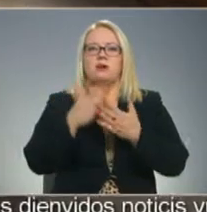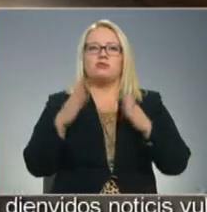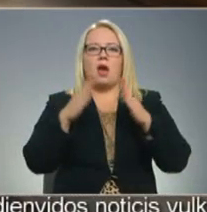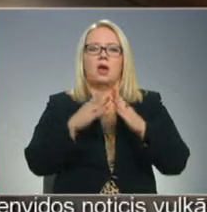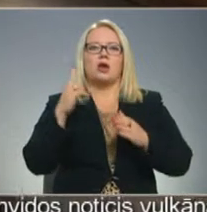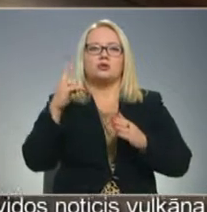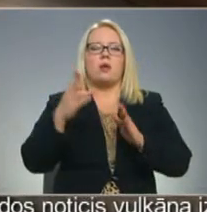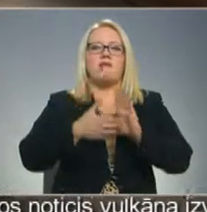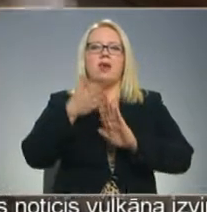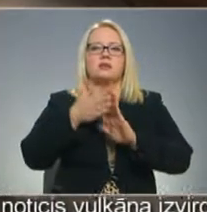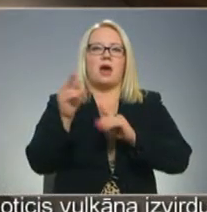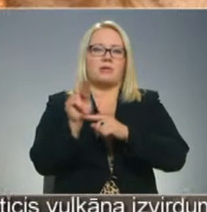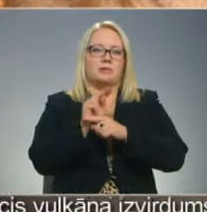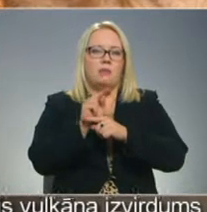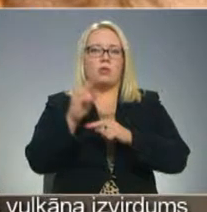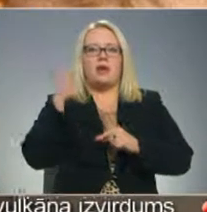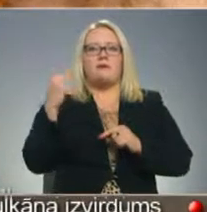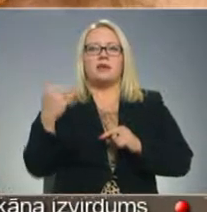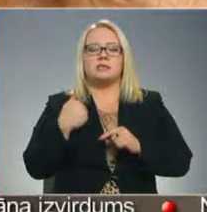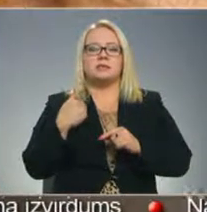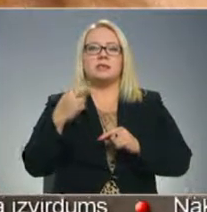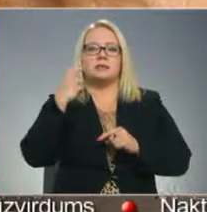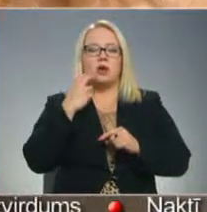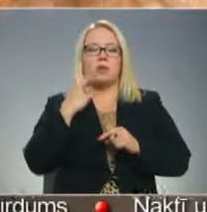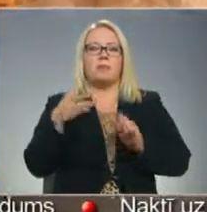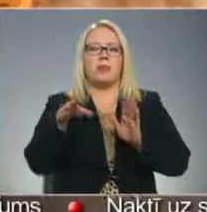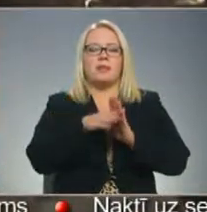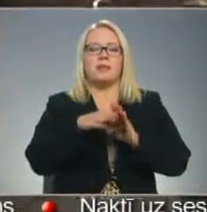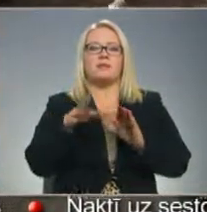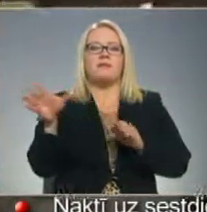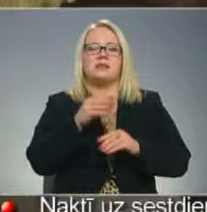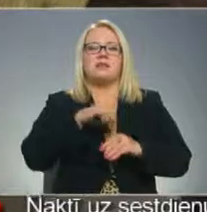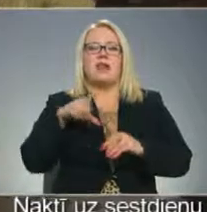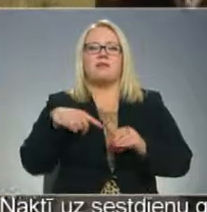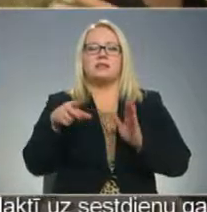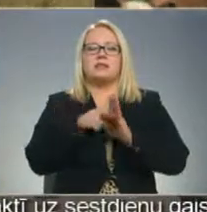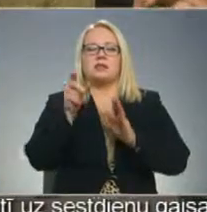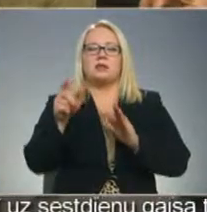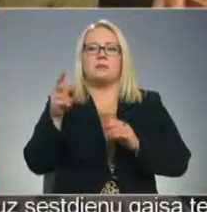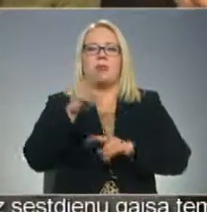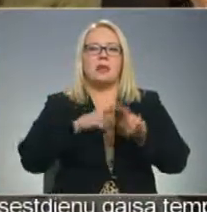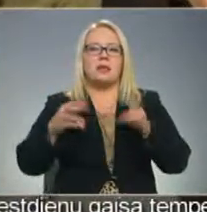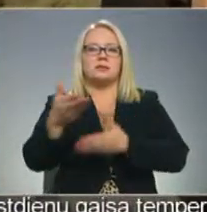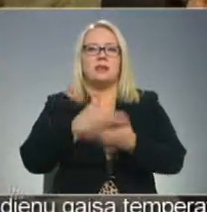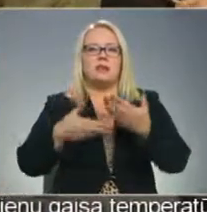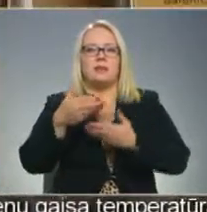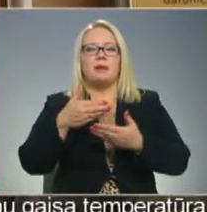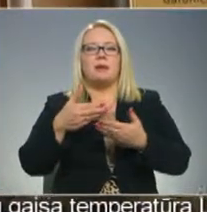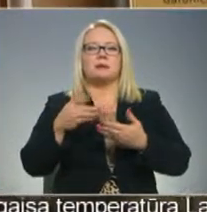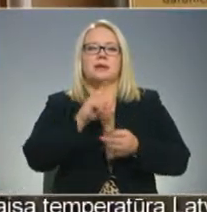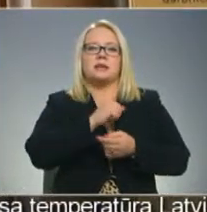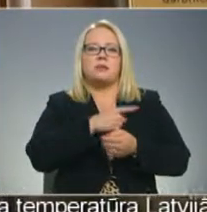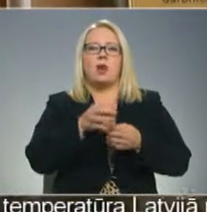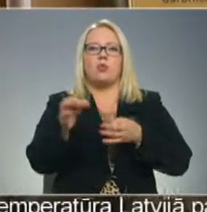solot arī fasādas remontu. Ventspils seniora piedalās arī vislatvijas pensionāra pasākumos, meklēs satarbības iespējas ar novada seniora